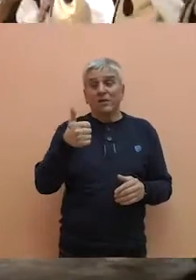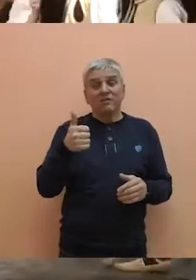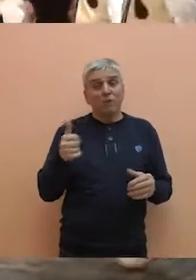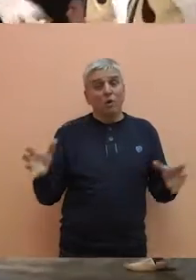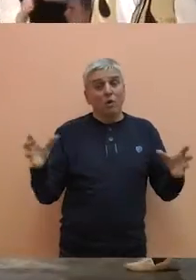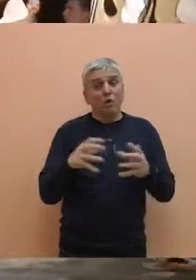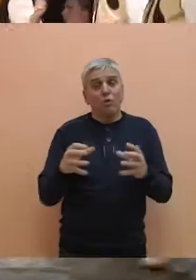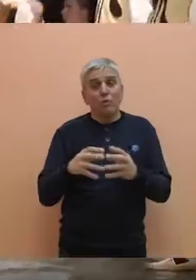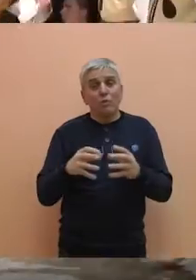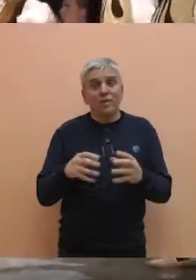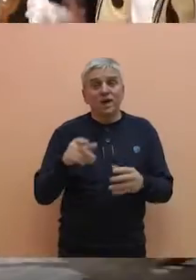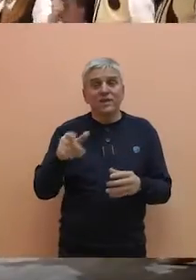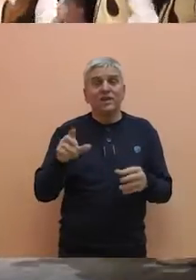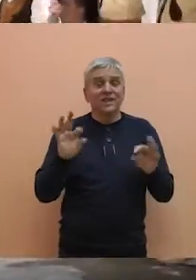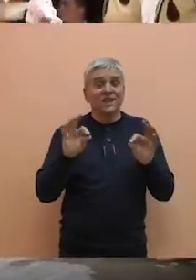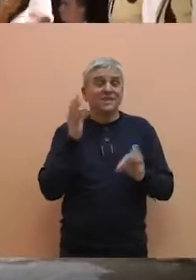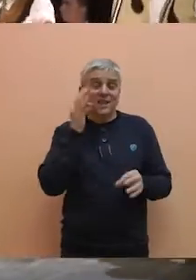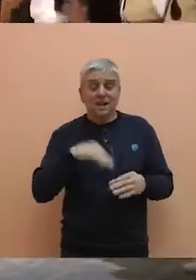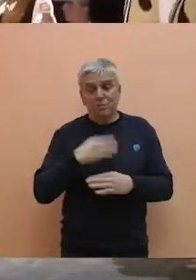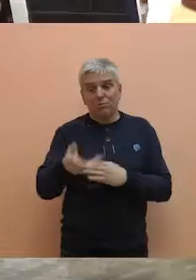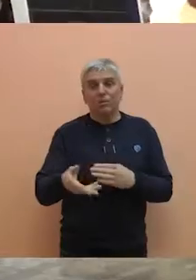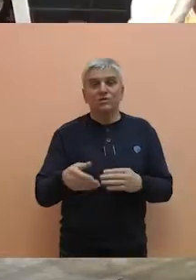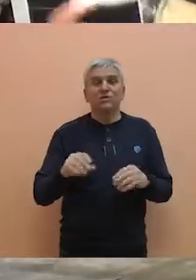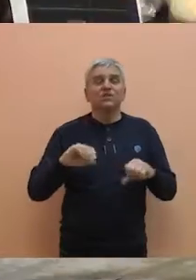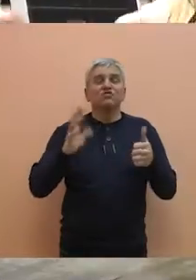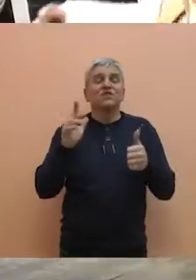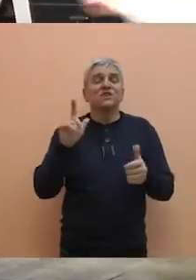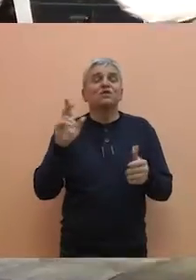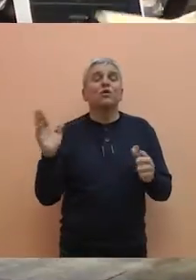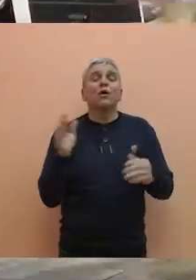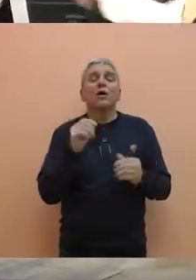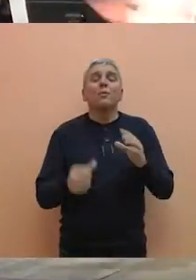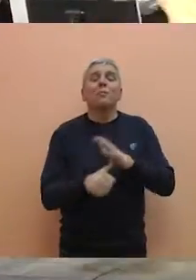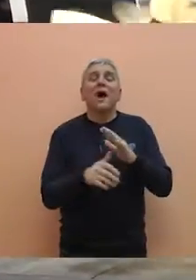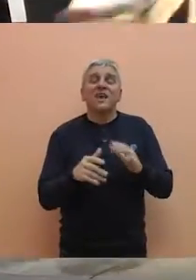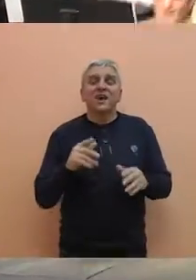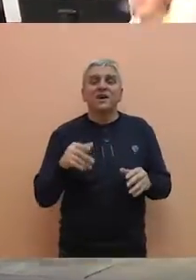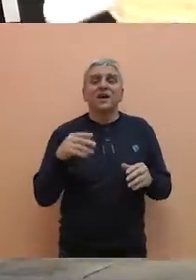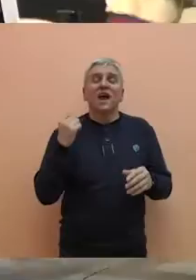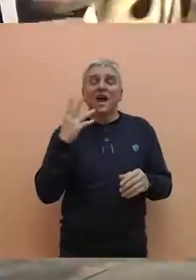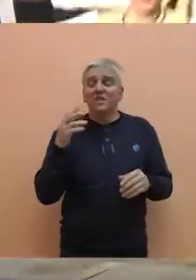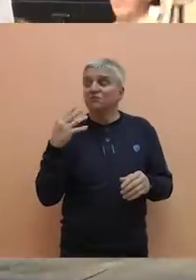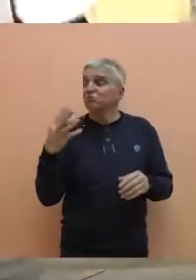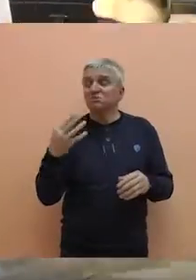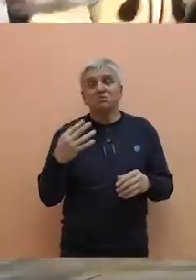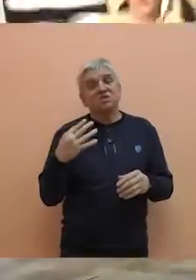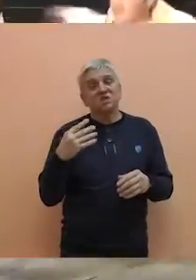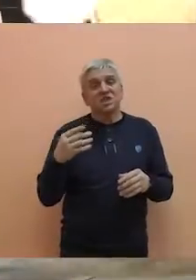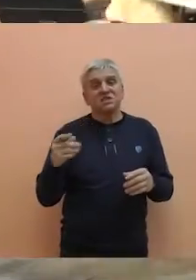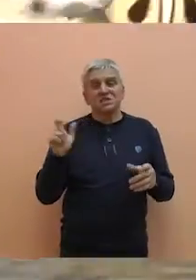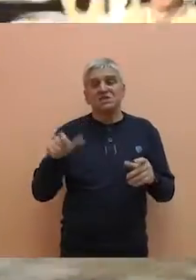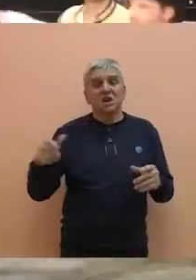Prvo zvanično okupljanje ansambla bilo je 10 dana kasnije, 15. maja iste godine, kada se okupilo 40 članova